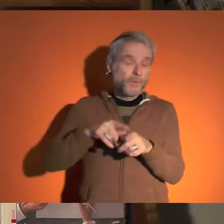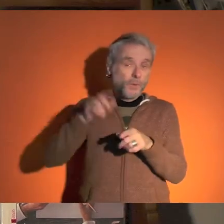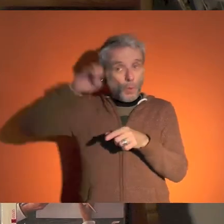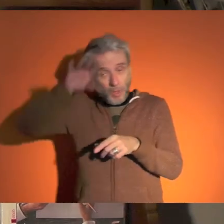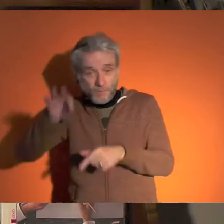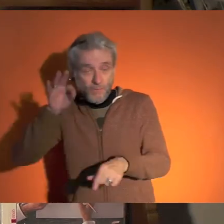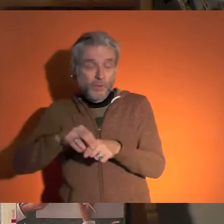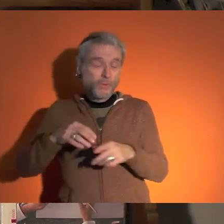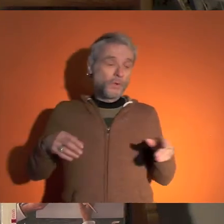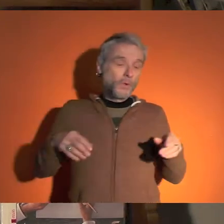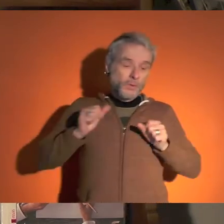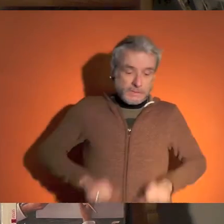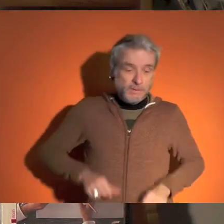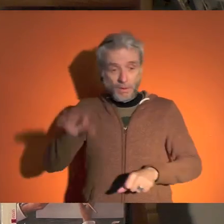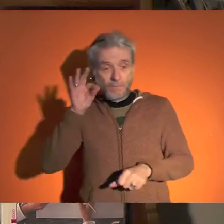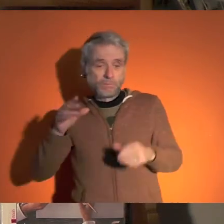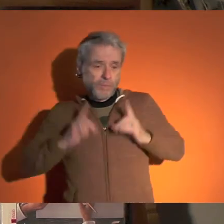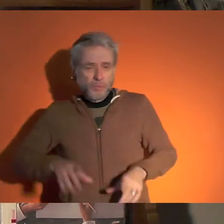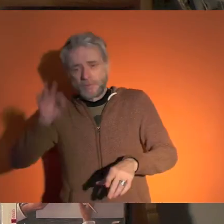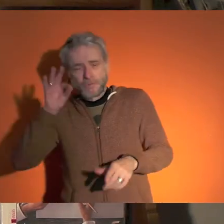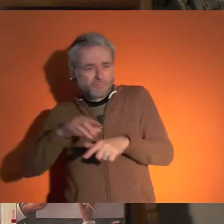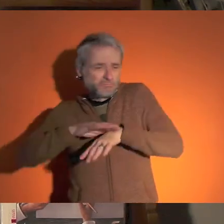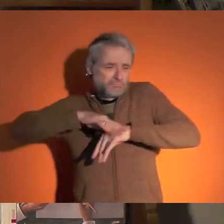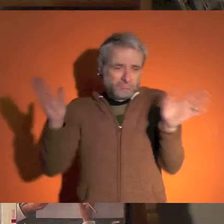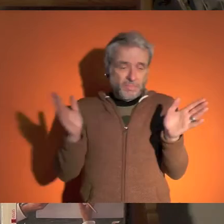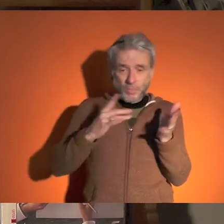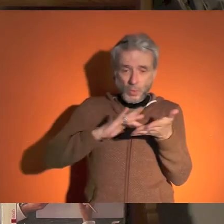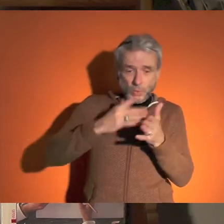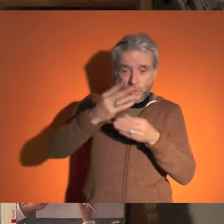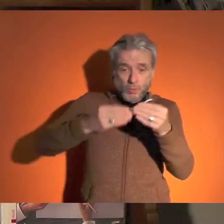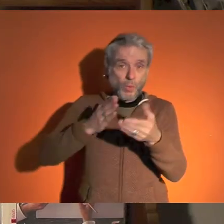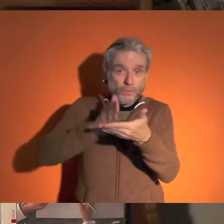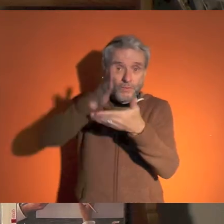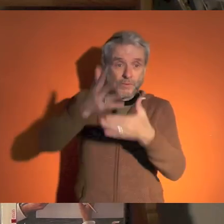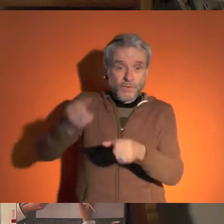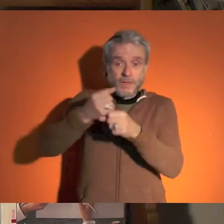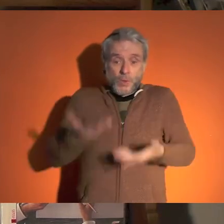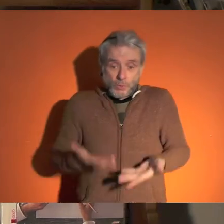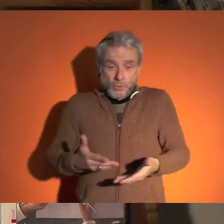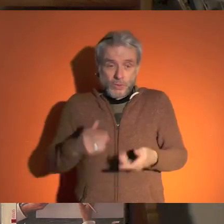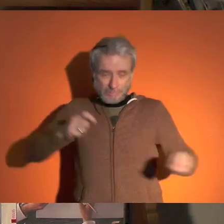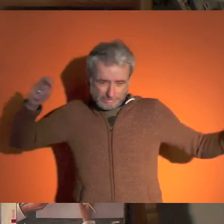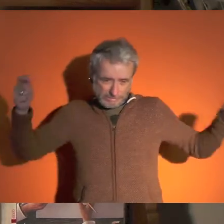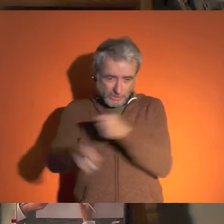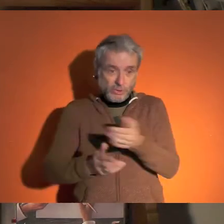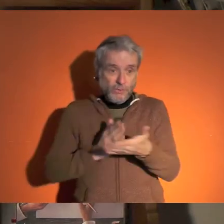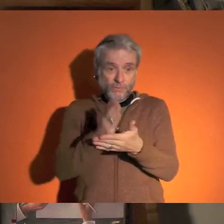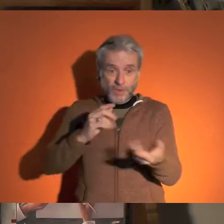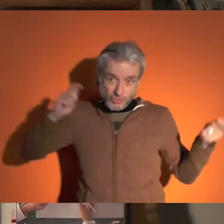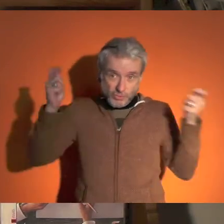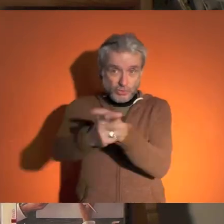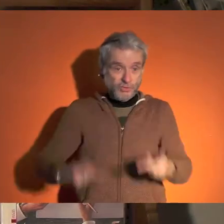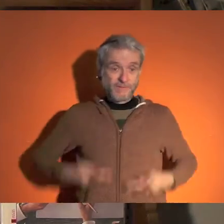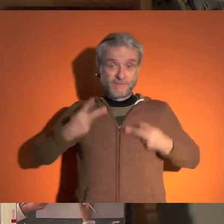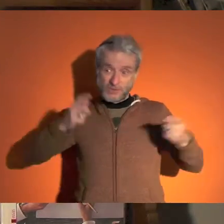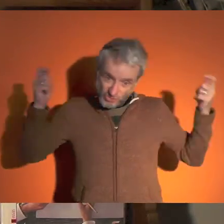autrement, sur les législatives, sur les européennes, sur les municipales, dans le monde associatif. Créons aujourd'hui le monde de